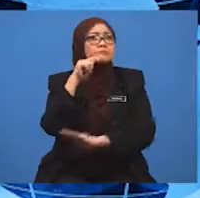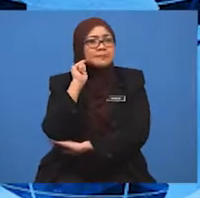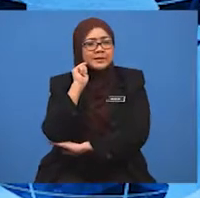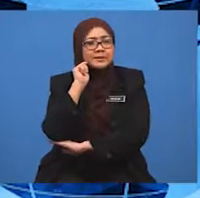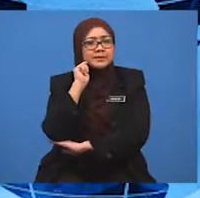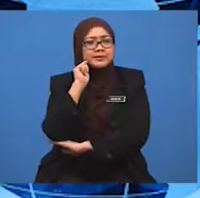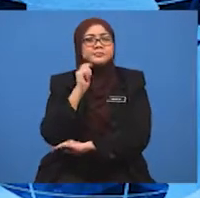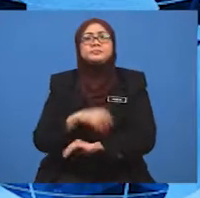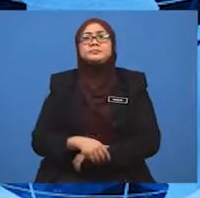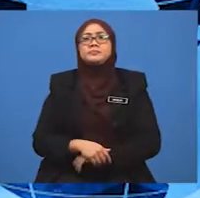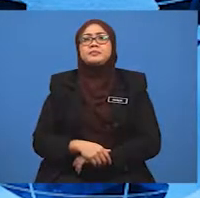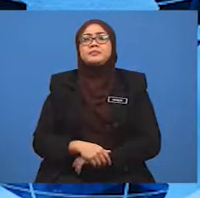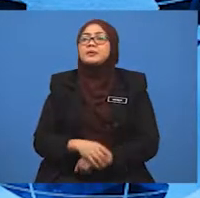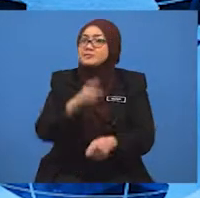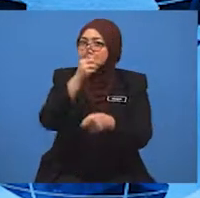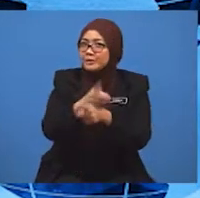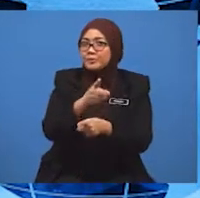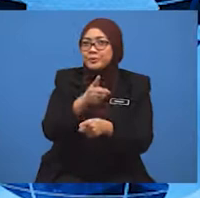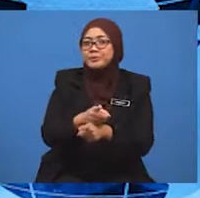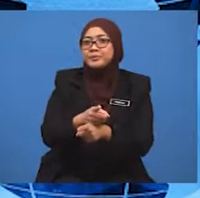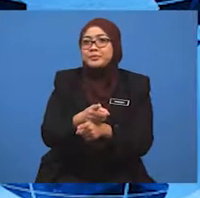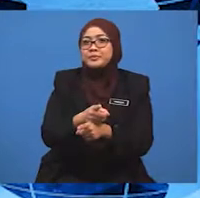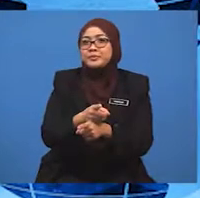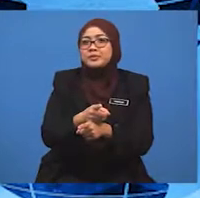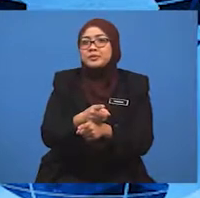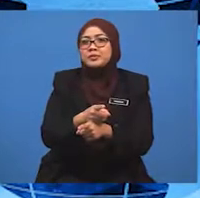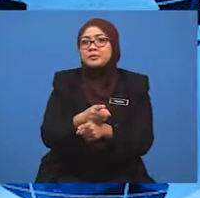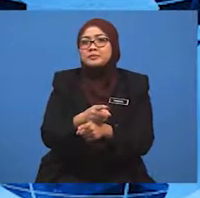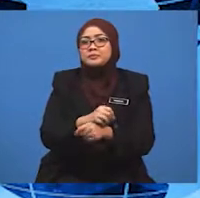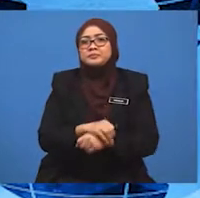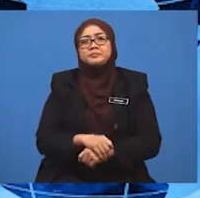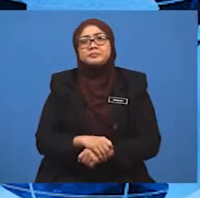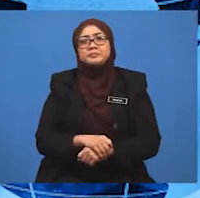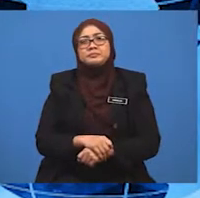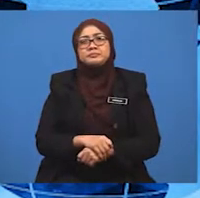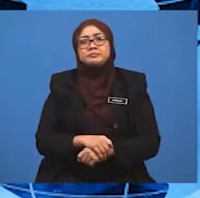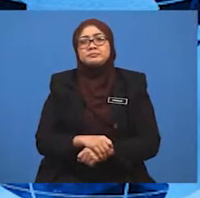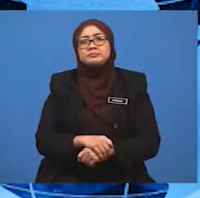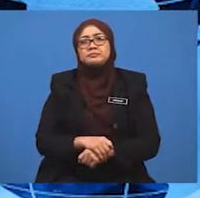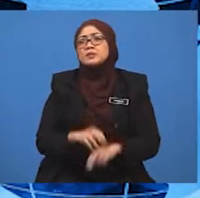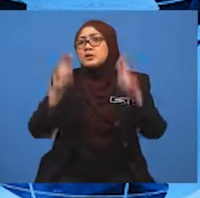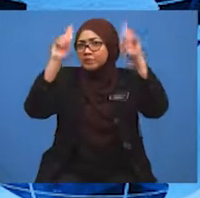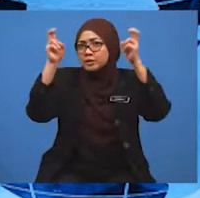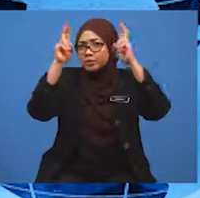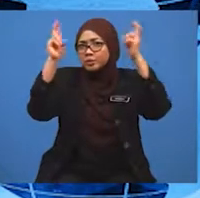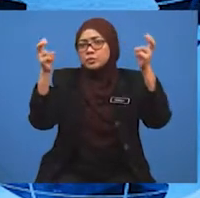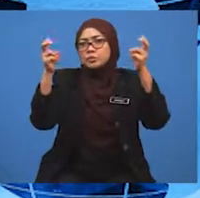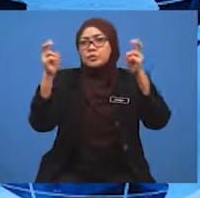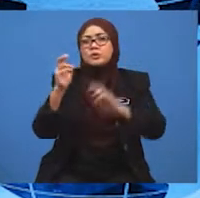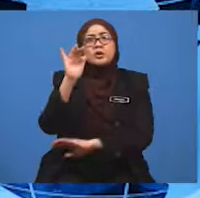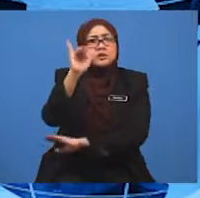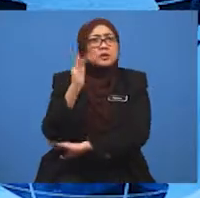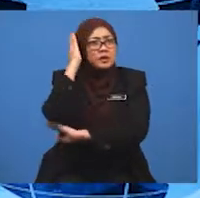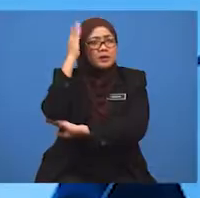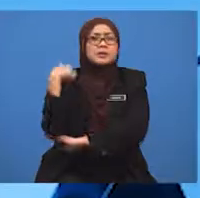bagus! Tepat sekali jawapan yang diberikan murid-murid berkaitan dengan tajuk yang kita akan pelajari